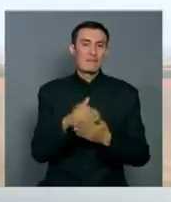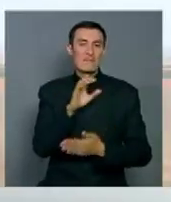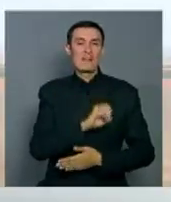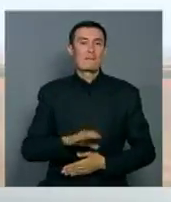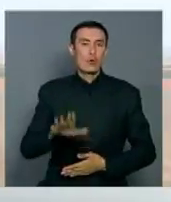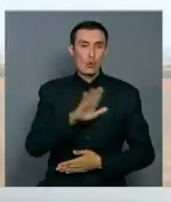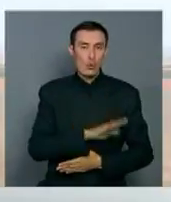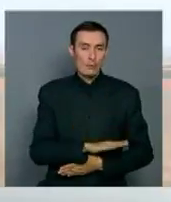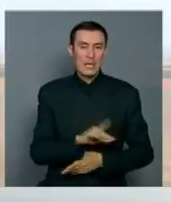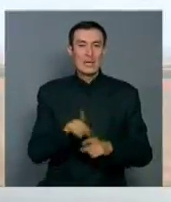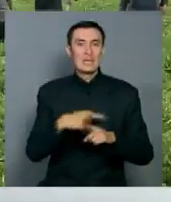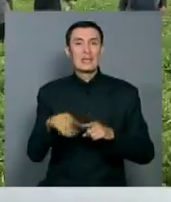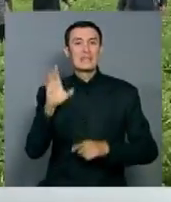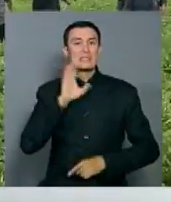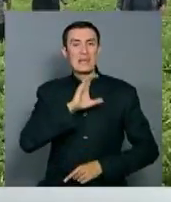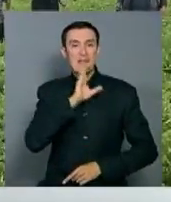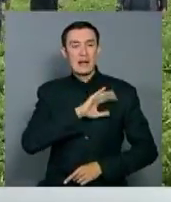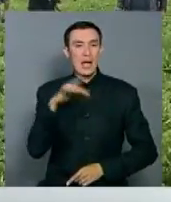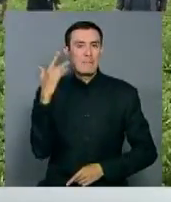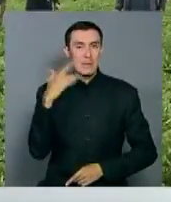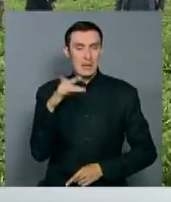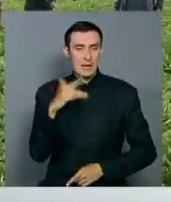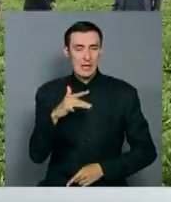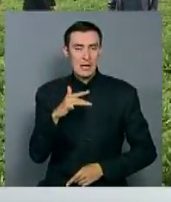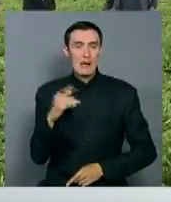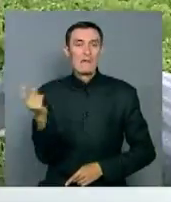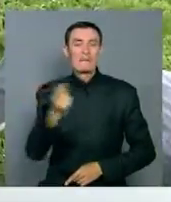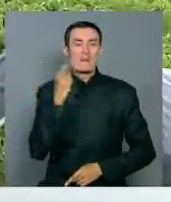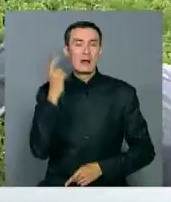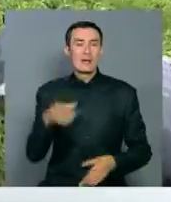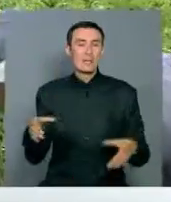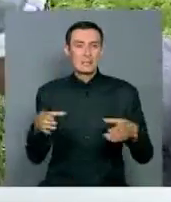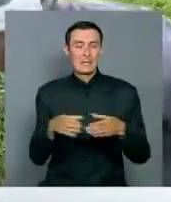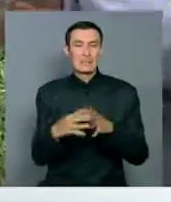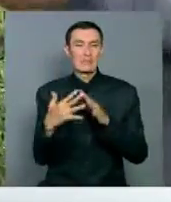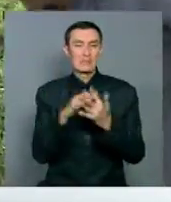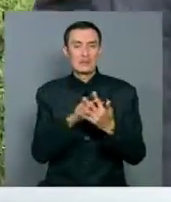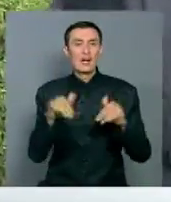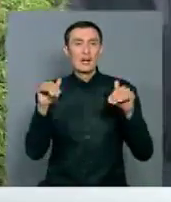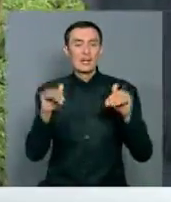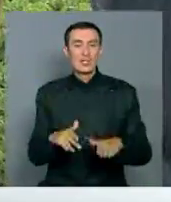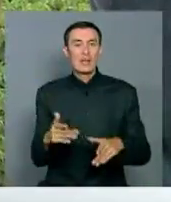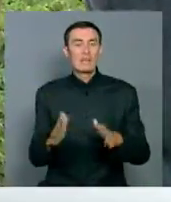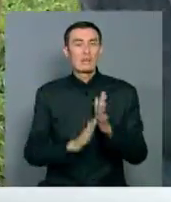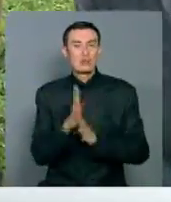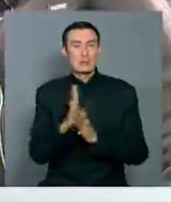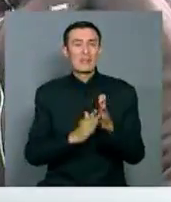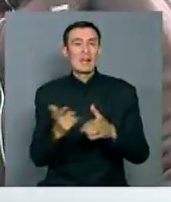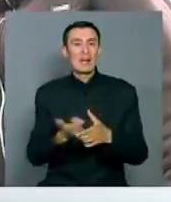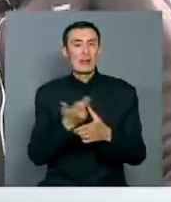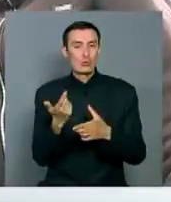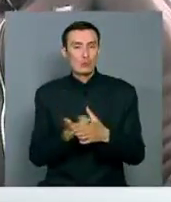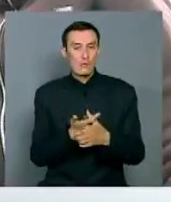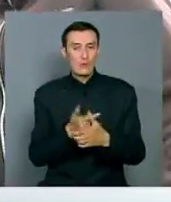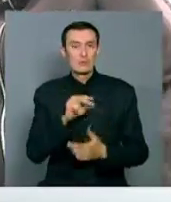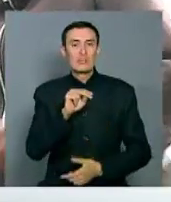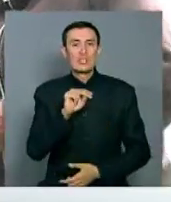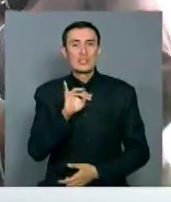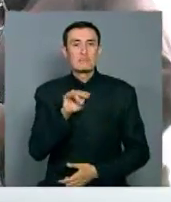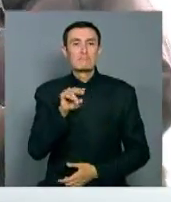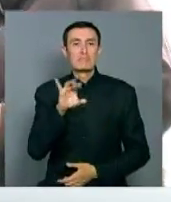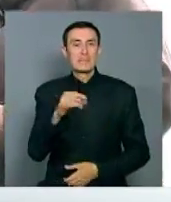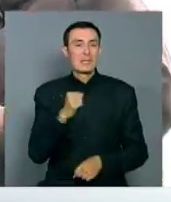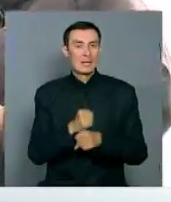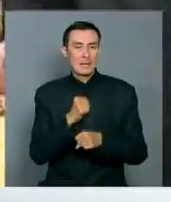в Северной Америке. В хозяйстве Рахимжана Сурабалдинова с этого года решили выращивать картофель на чипсы. В последние годы с реализацией